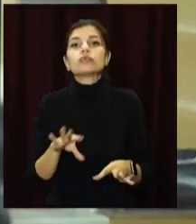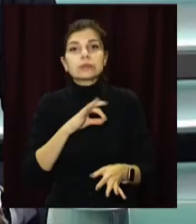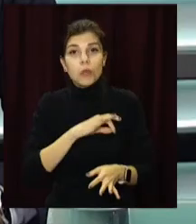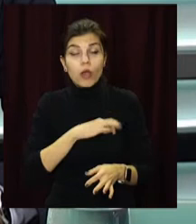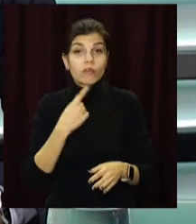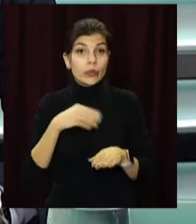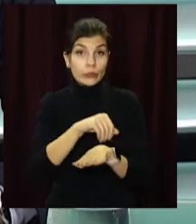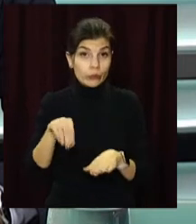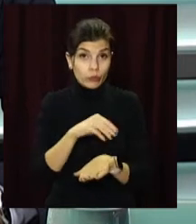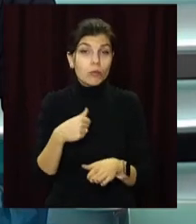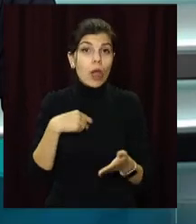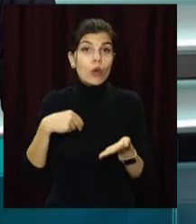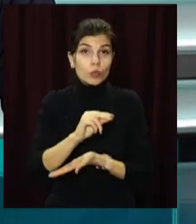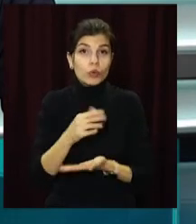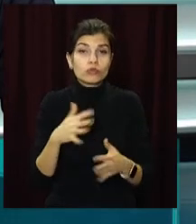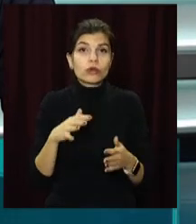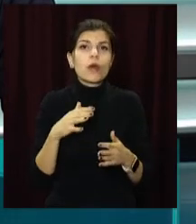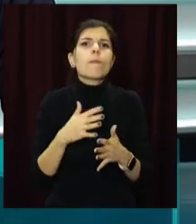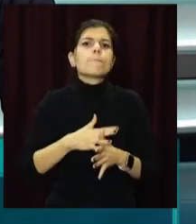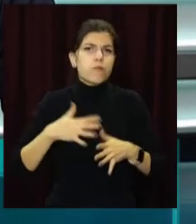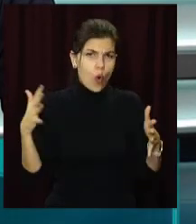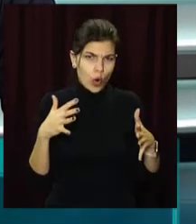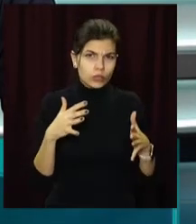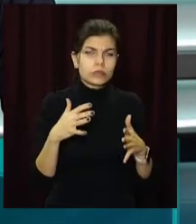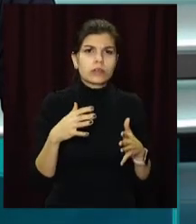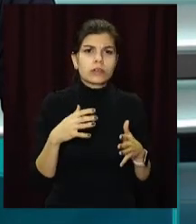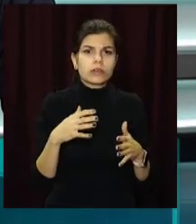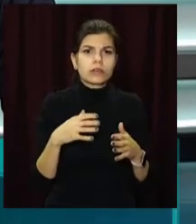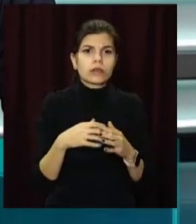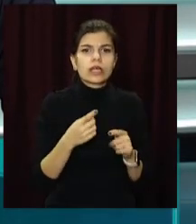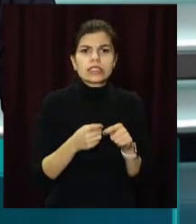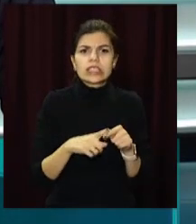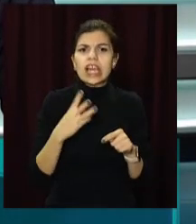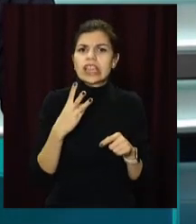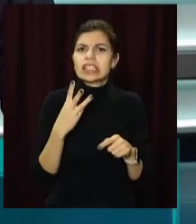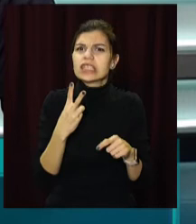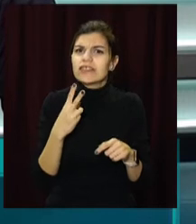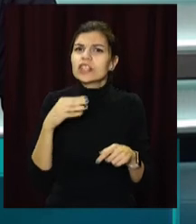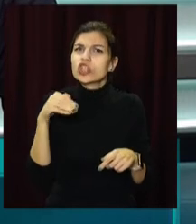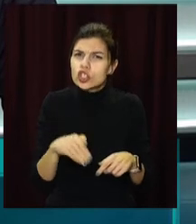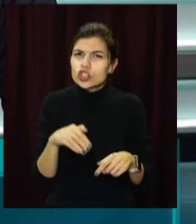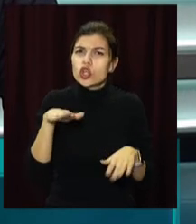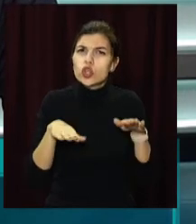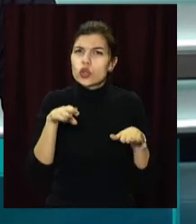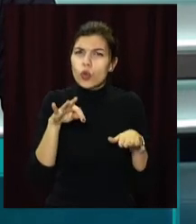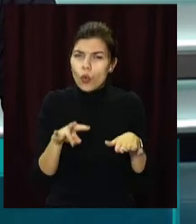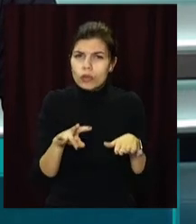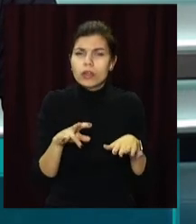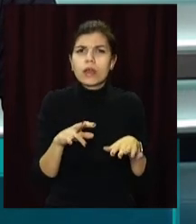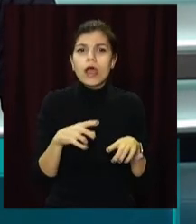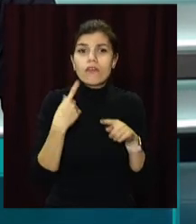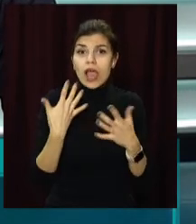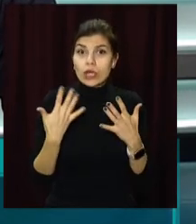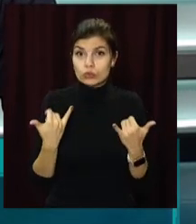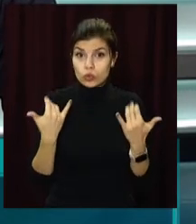Посибковий матеріал ми закупили в більш ніж достатній кількості, 32 тисячі тонн. Якщо мова йде про